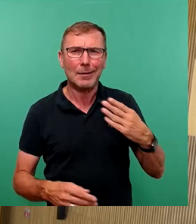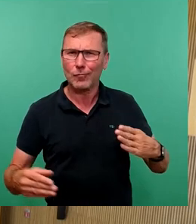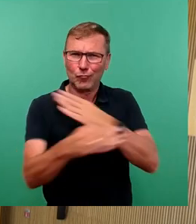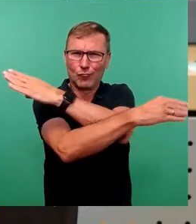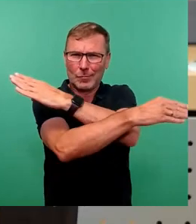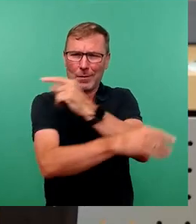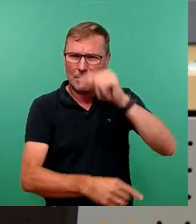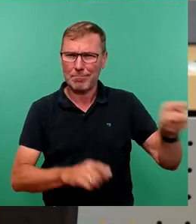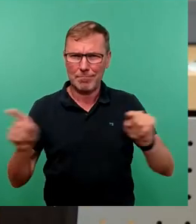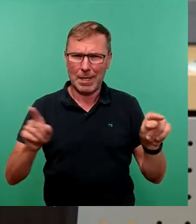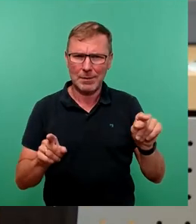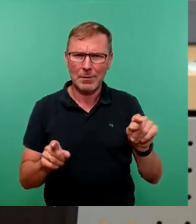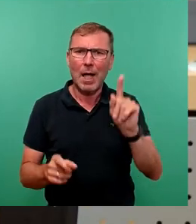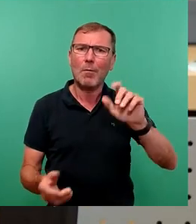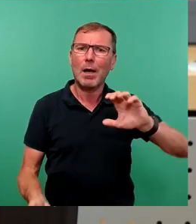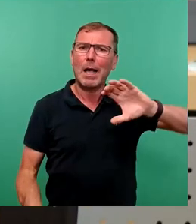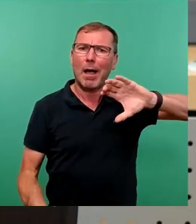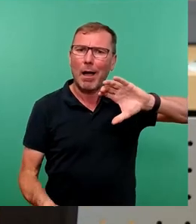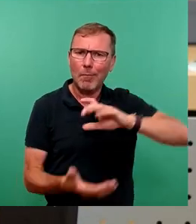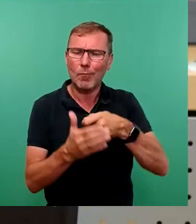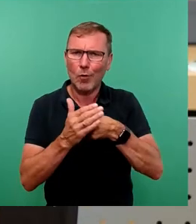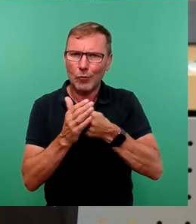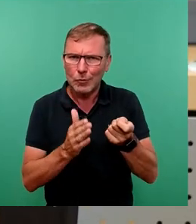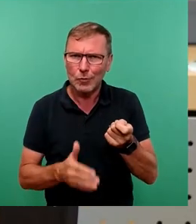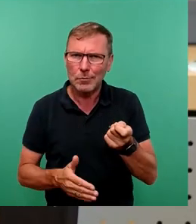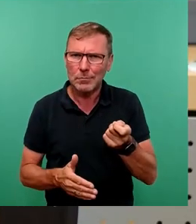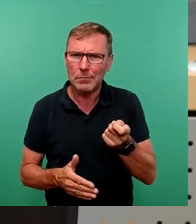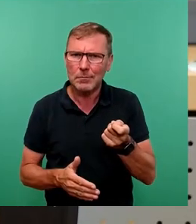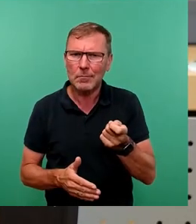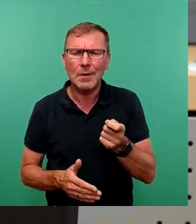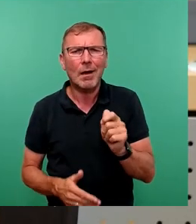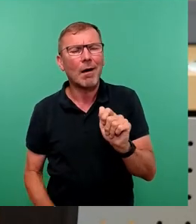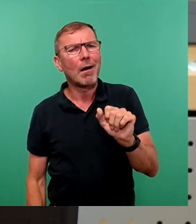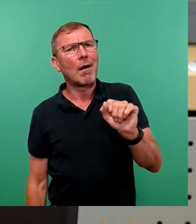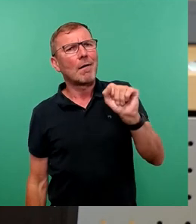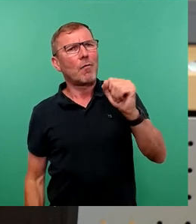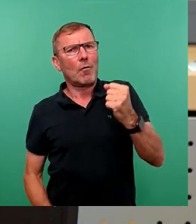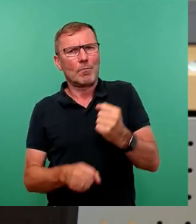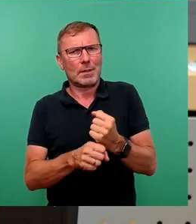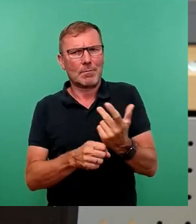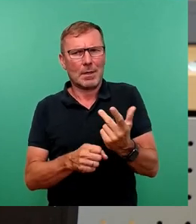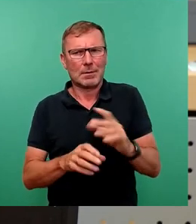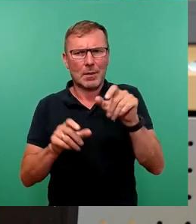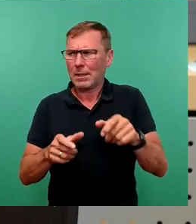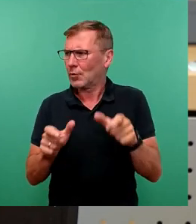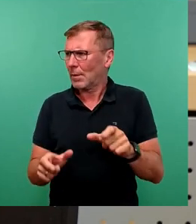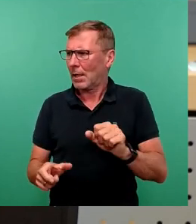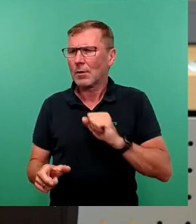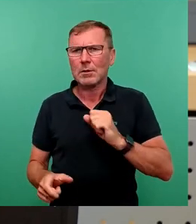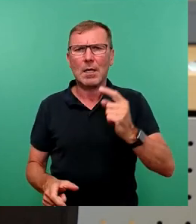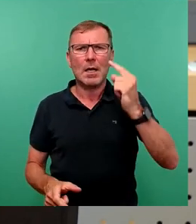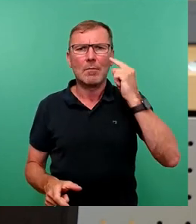die Kürzung ist, warum? Wird die eigentlich gemacht, die Kürzung Haushaltssperre? Bewusste